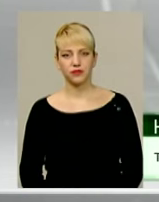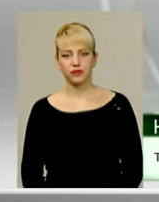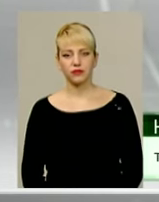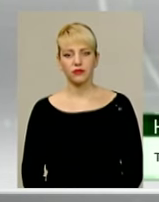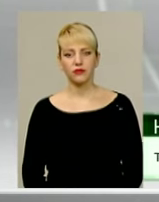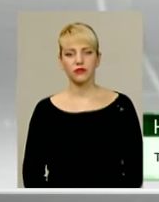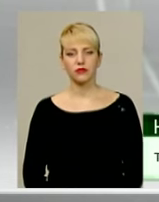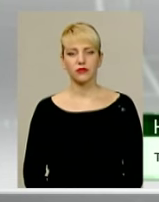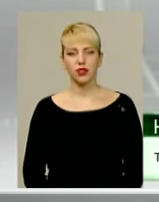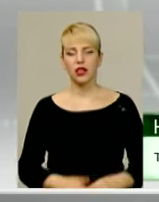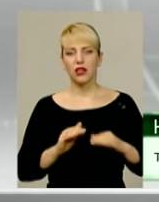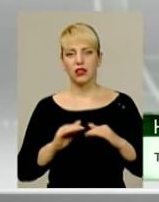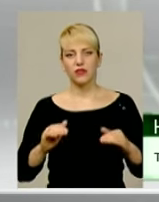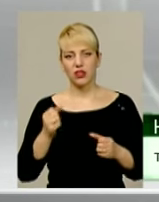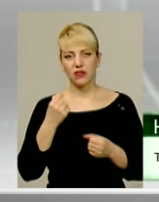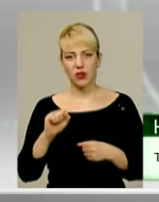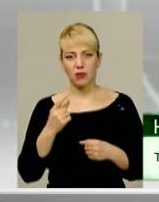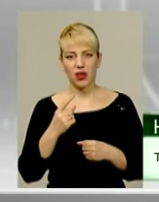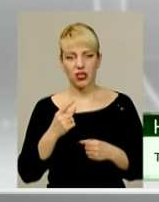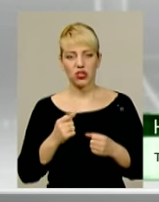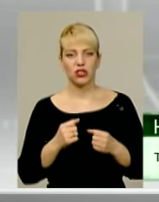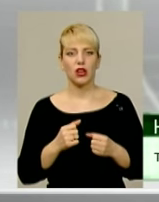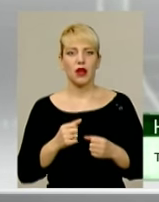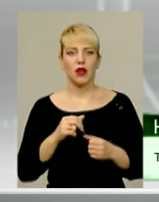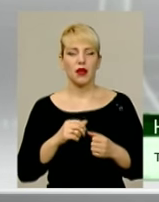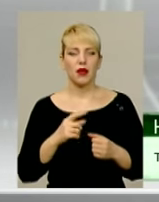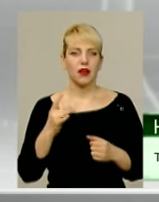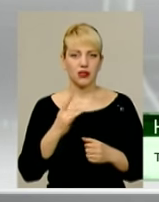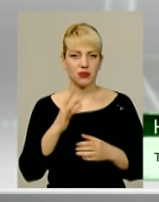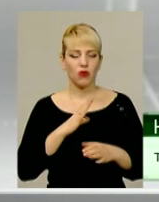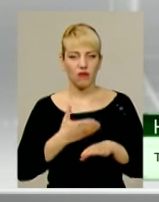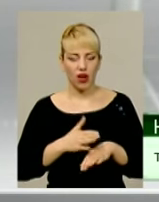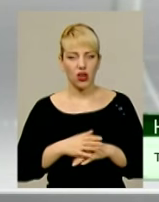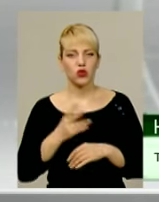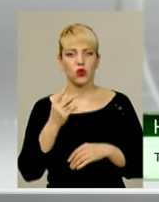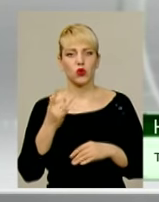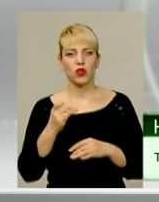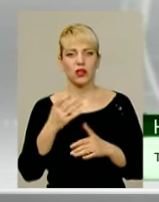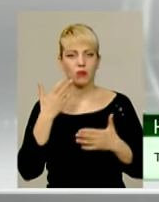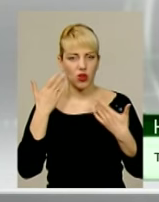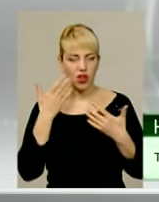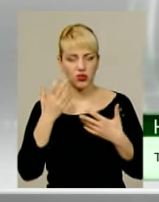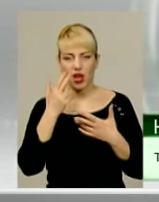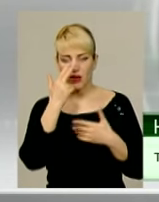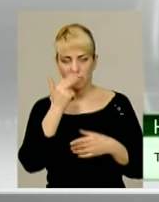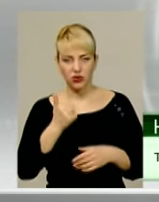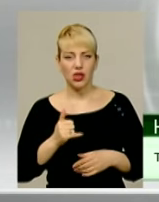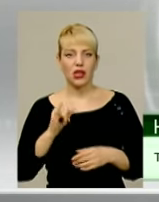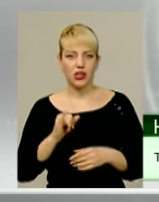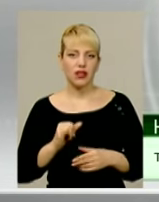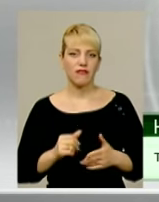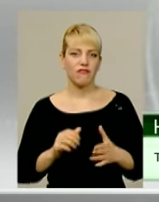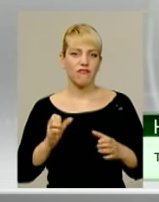України ніколи. Дівчата виграють першу партію, їм важко було, а в другу вони вже легко акліматизувалися і